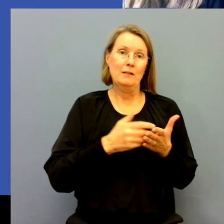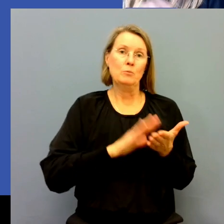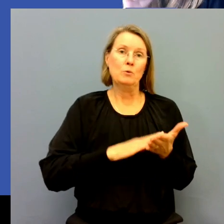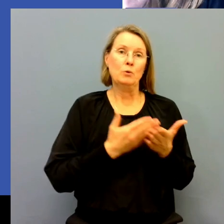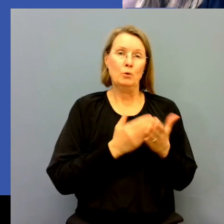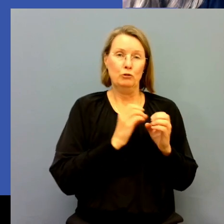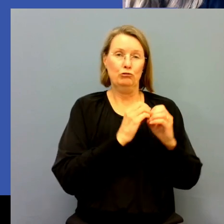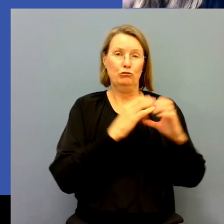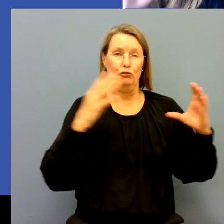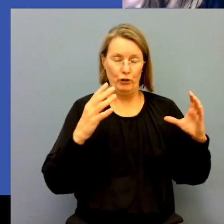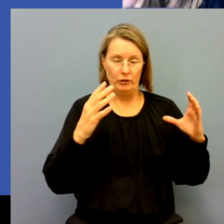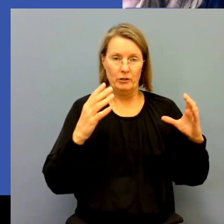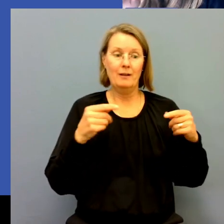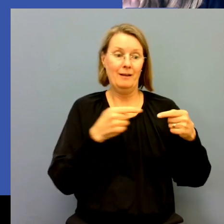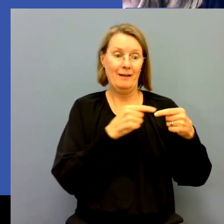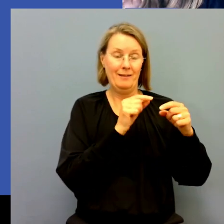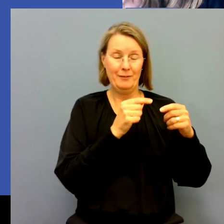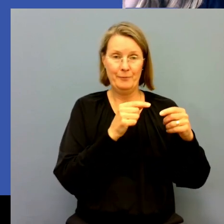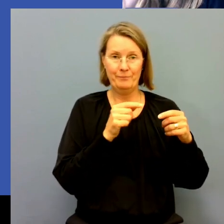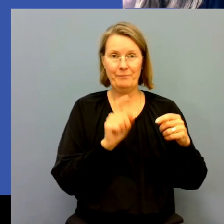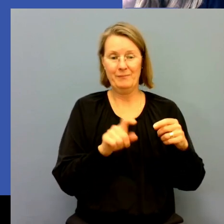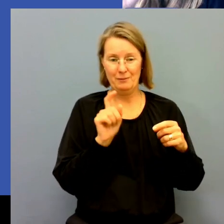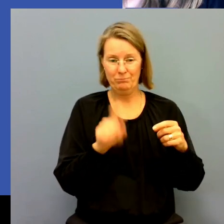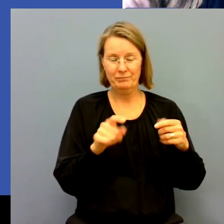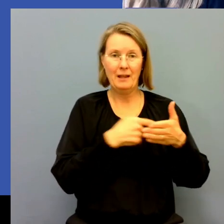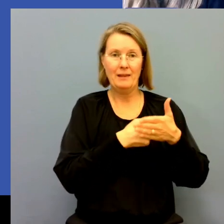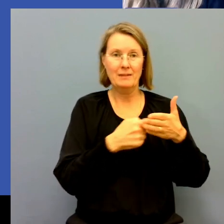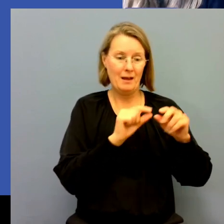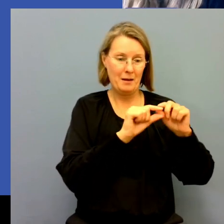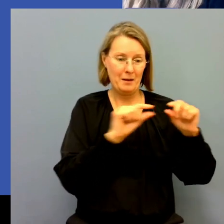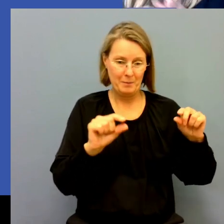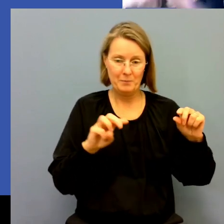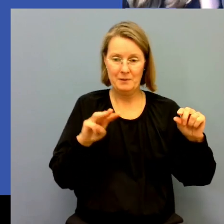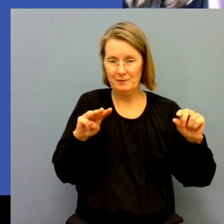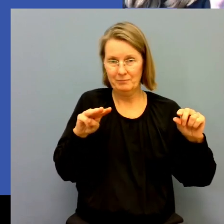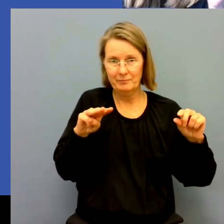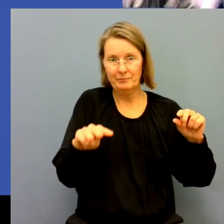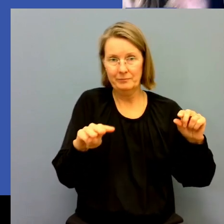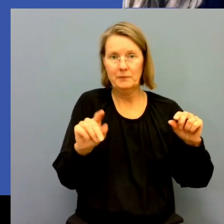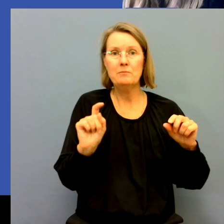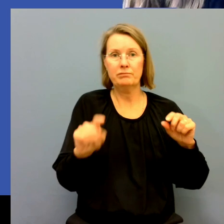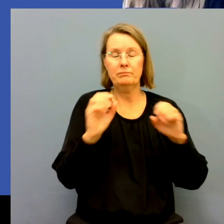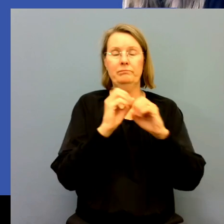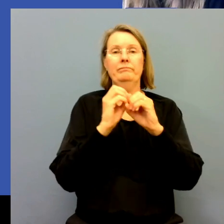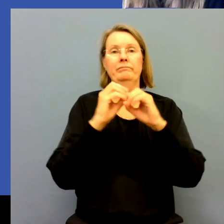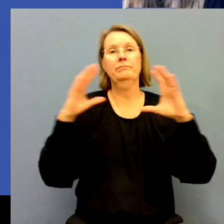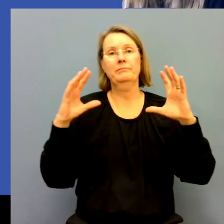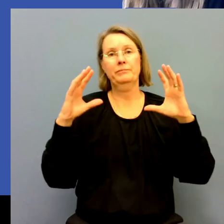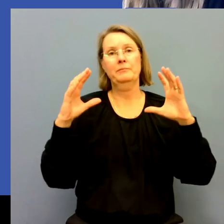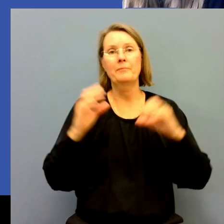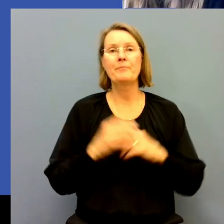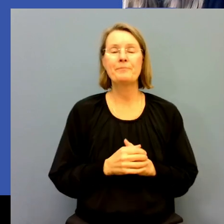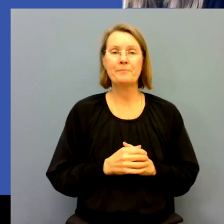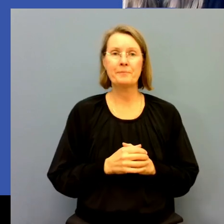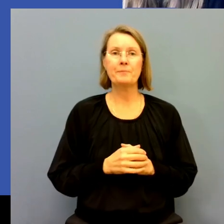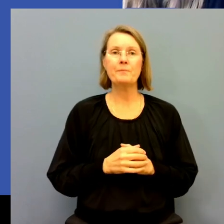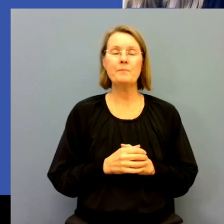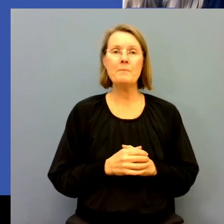ni klicka på de här tre punkterna bredvid namnet. Och så väljer ni fest åt mig så kommer den upp lite större.